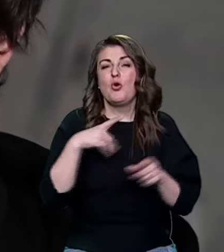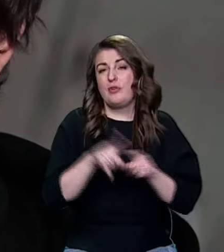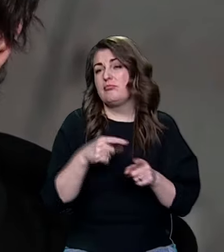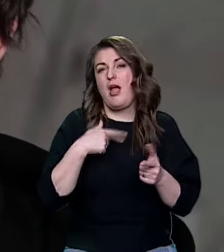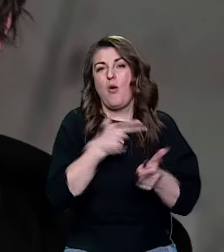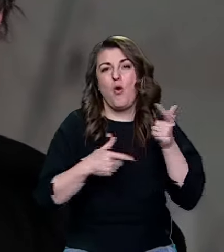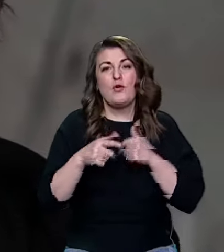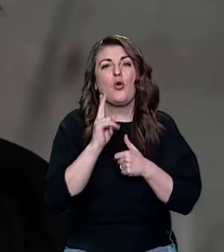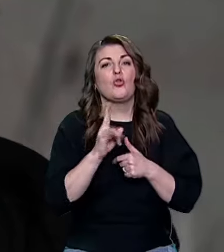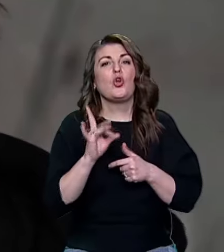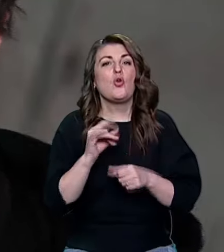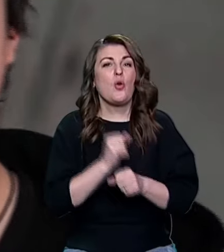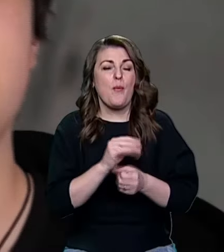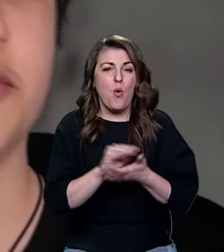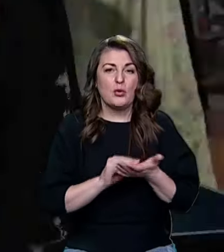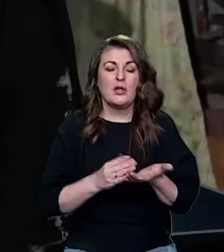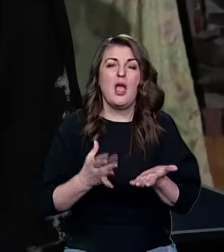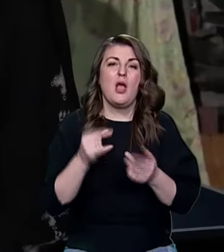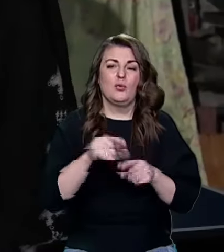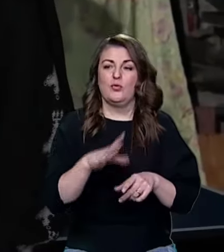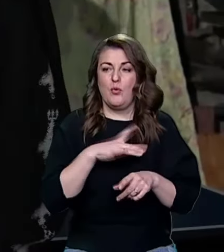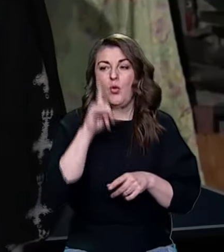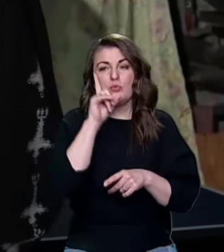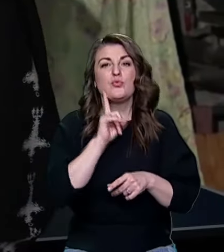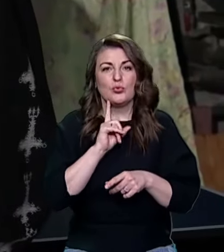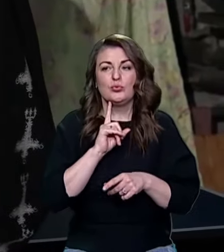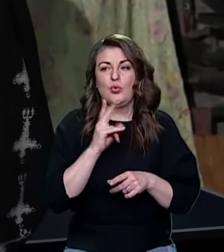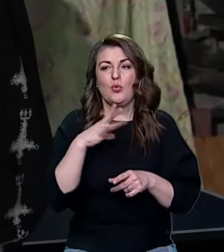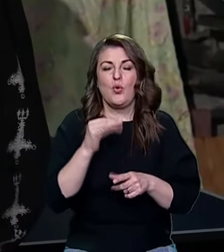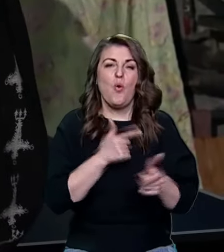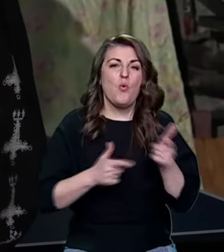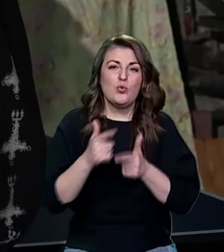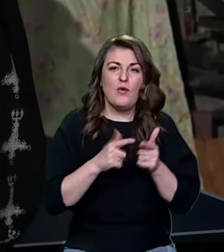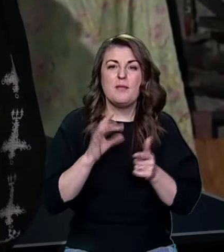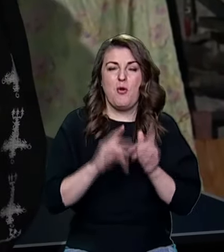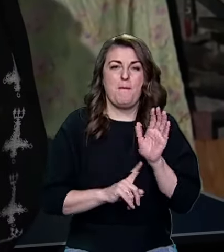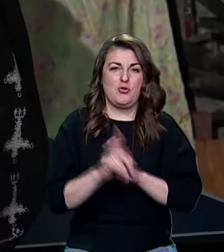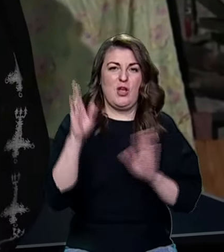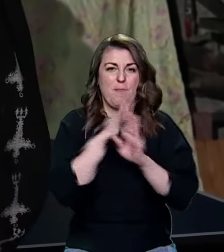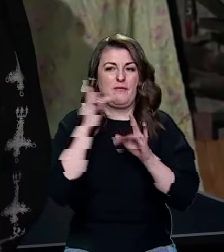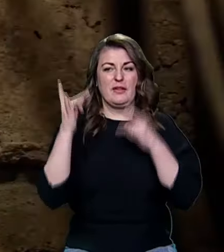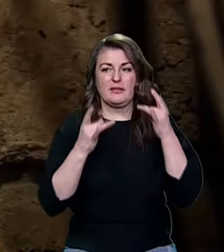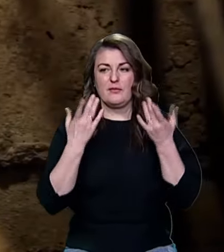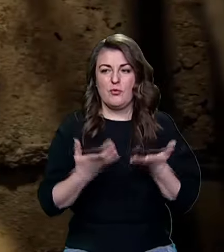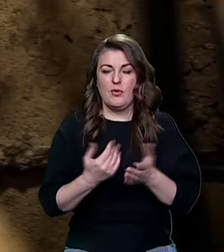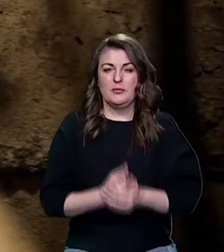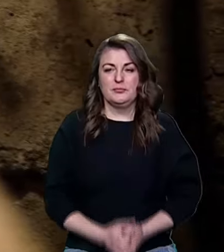готовився до контрольної роботи. І тут було зручно доготуватися, бо почалась повітряна тривога.